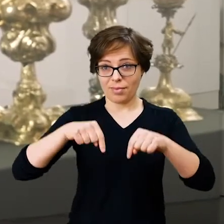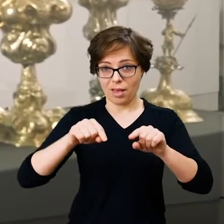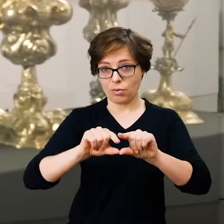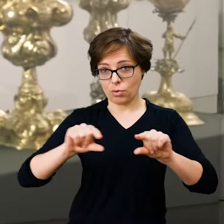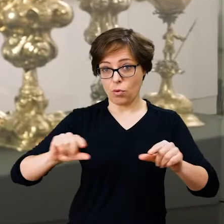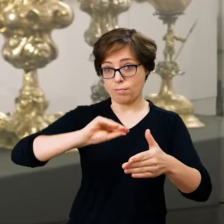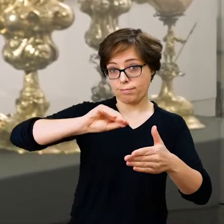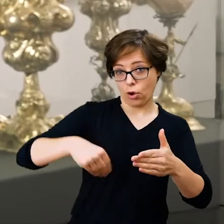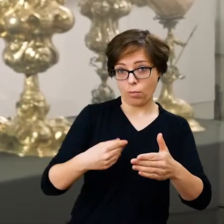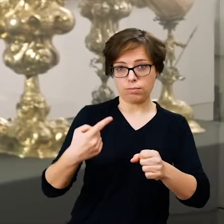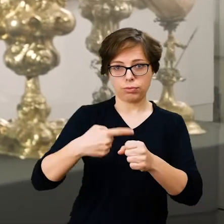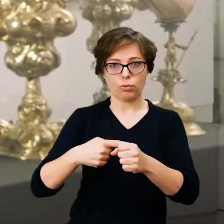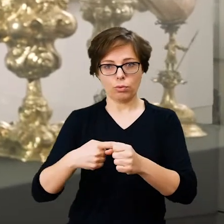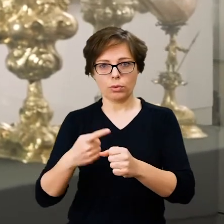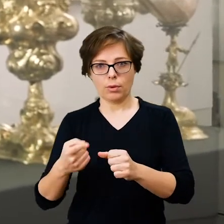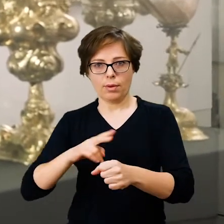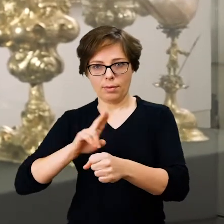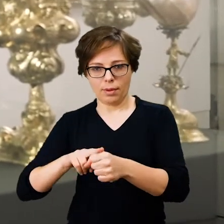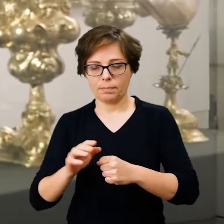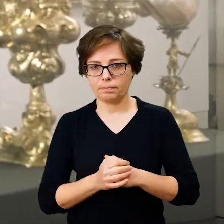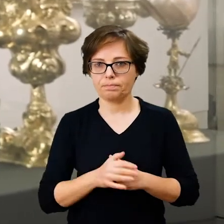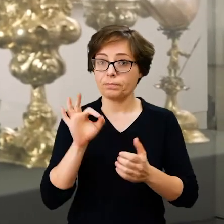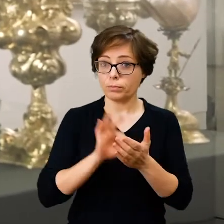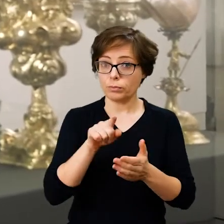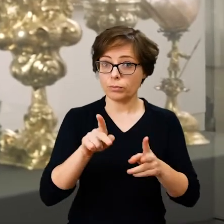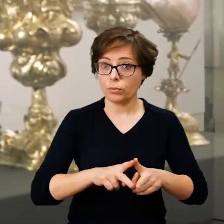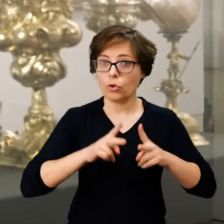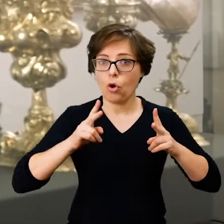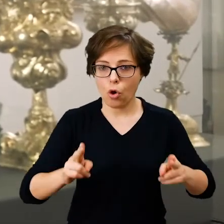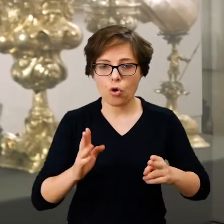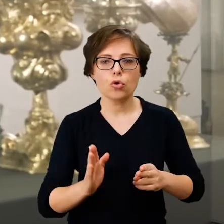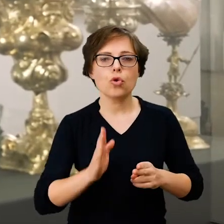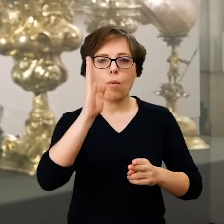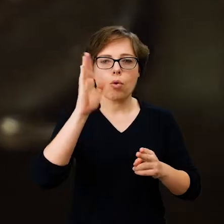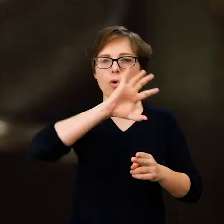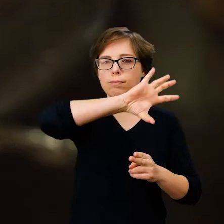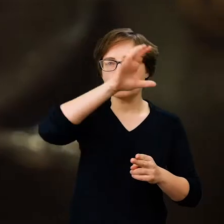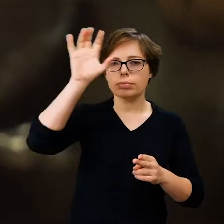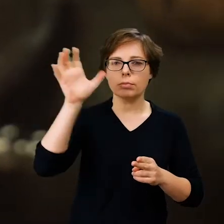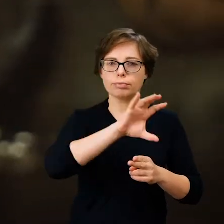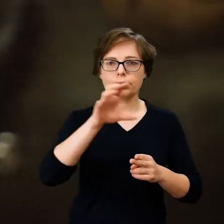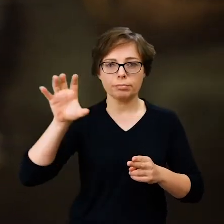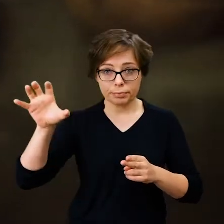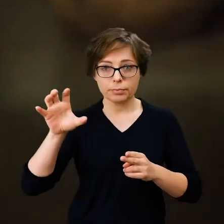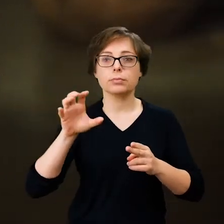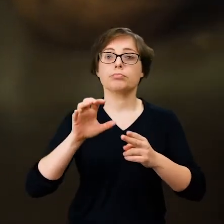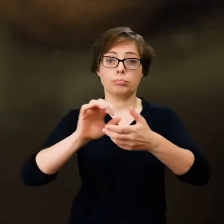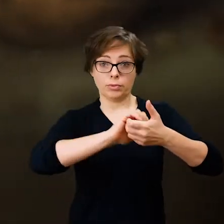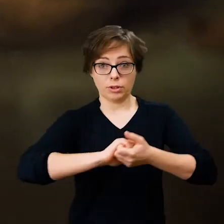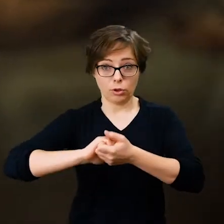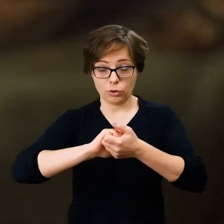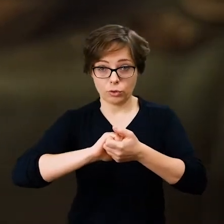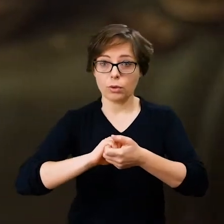data umieszczona w tym obrazie. Jest to okres, kiedy w Republice Zjednoczonych, prowincji północnych,